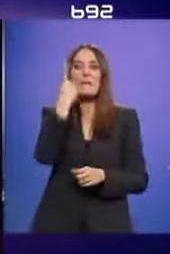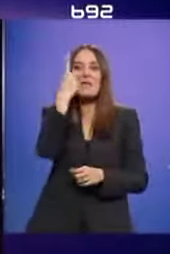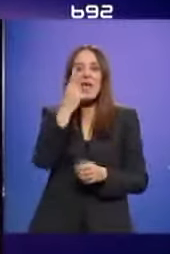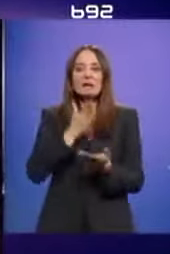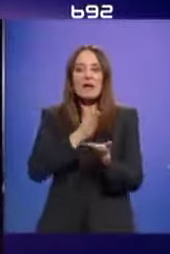granu vlasti.